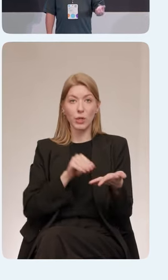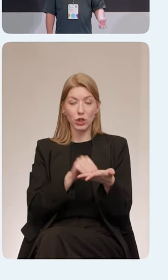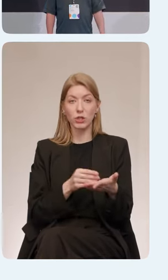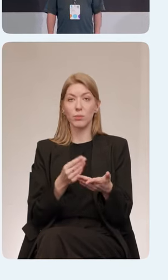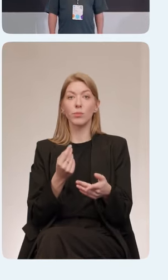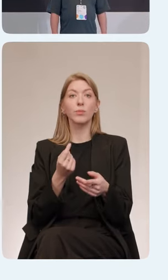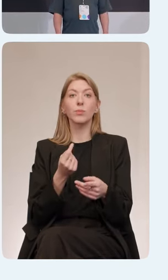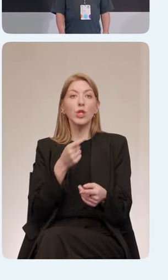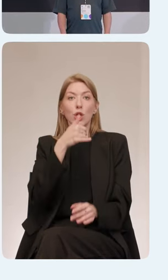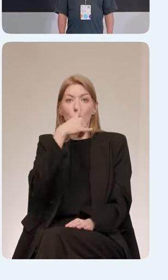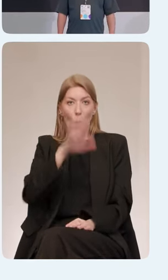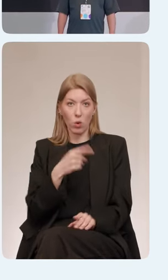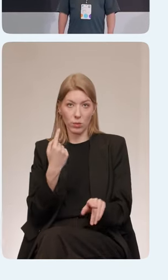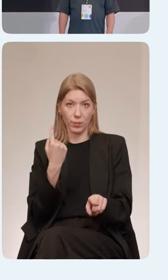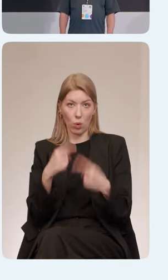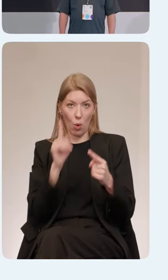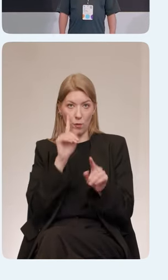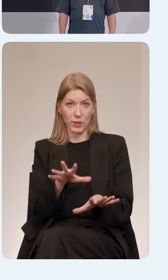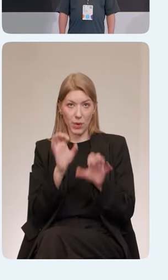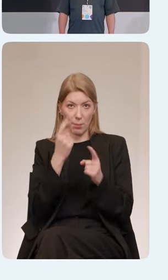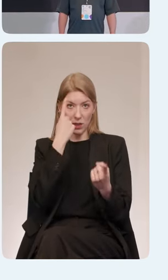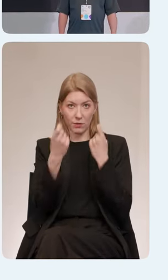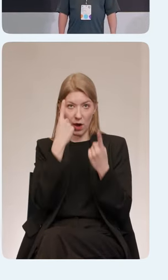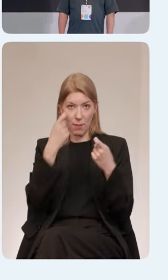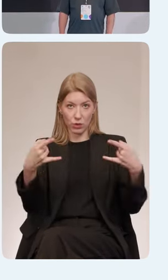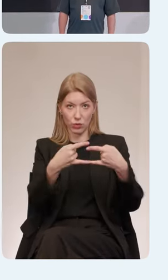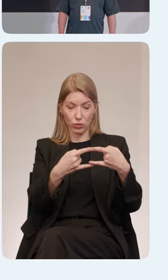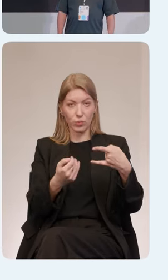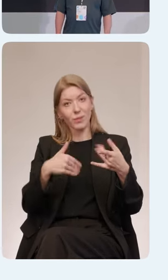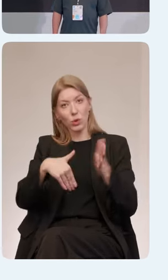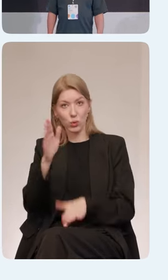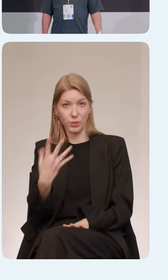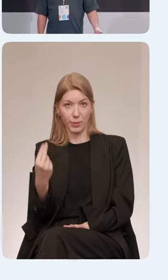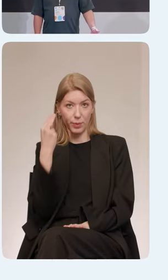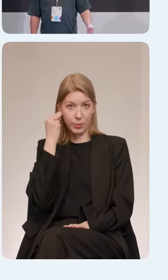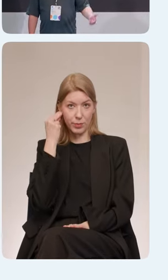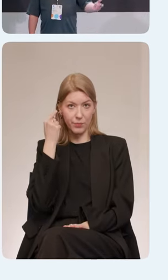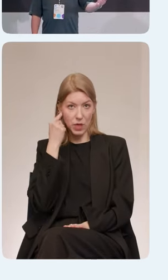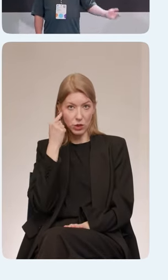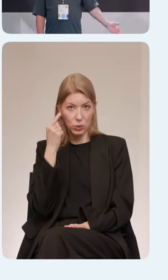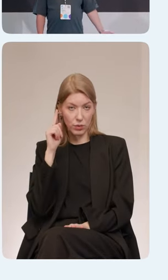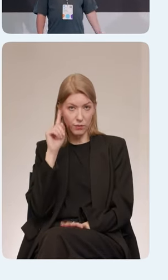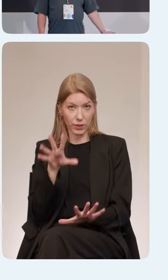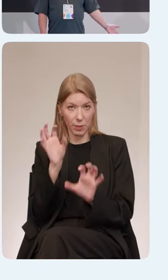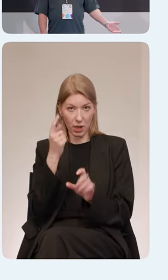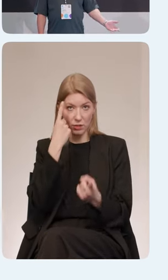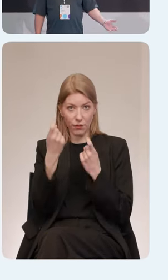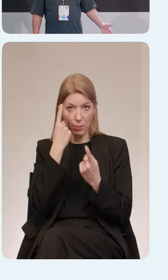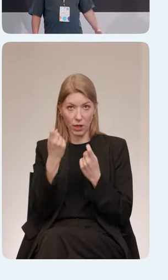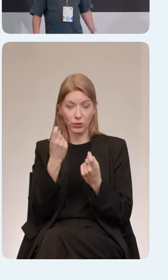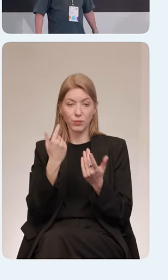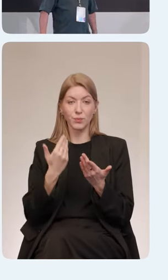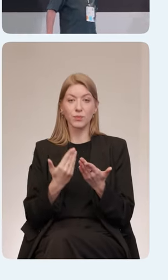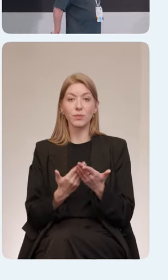воспринимать информацию на звук. То есть, что еще можно сказать? Ну, кстати, и Джеймс Бонд,